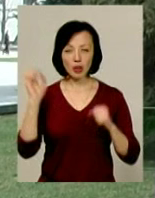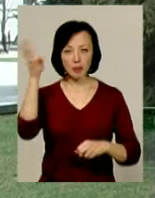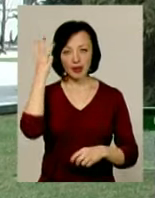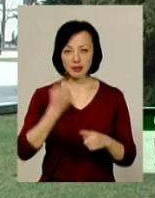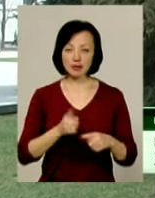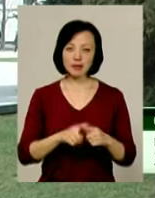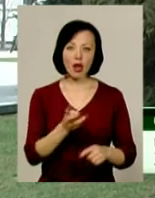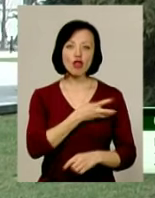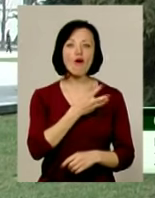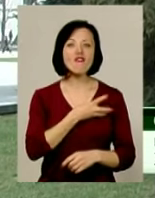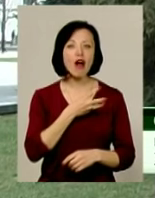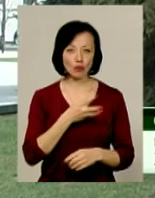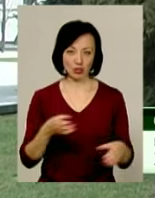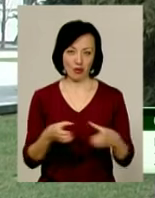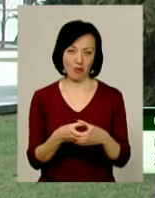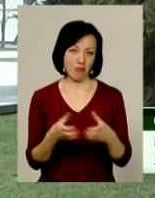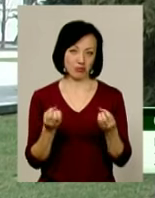аматорська команда, нагадаю.